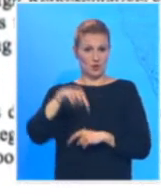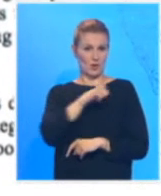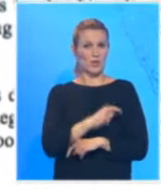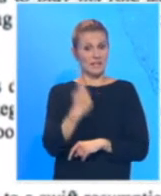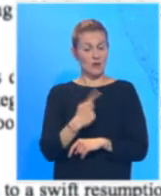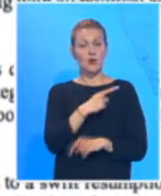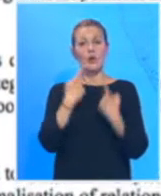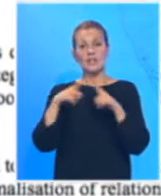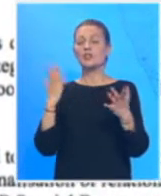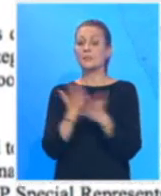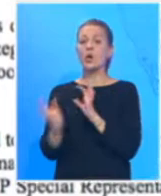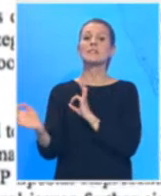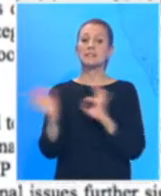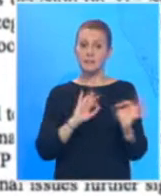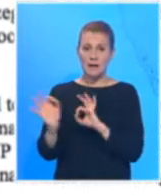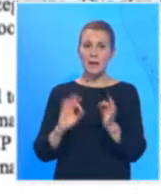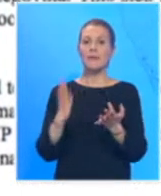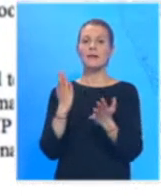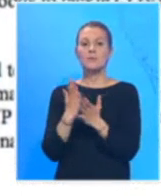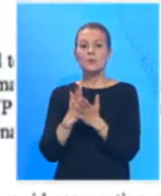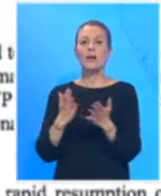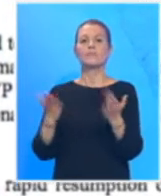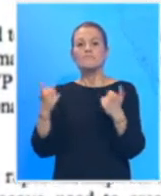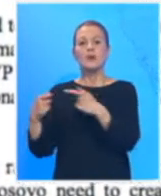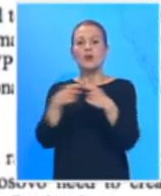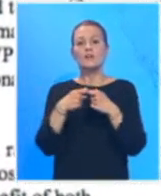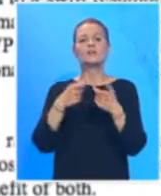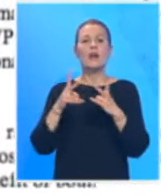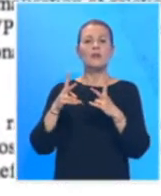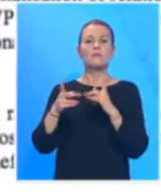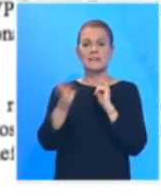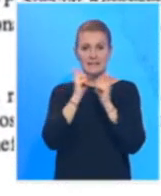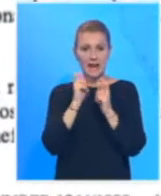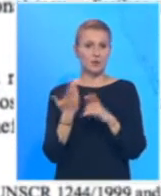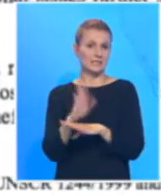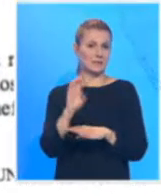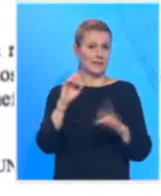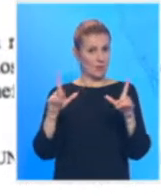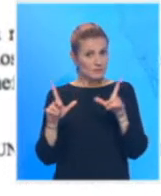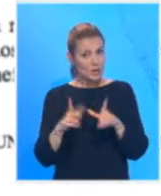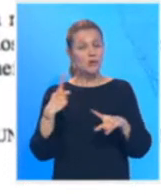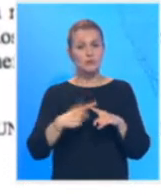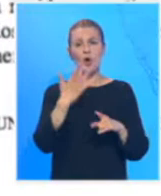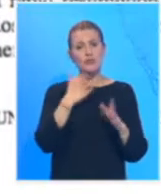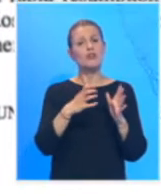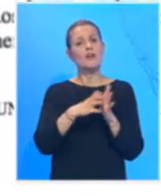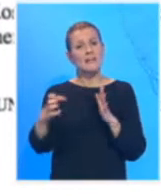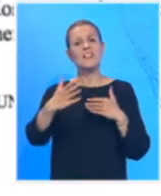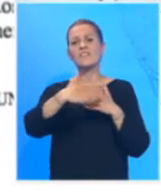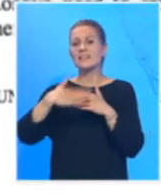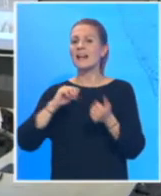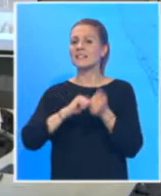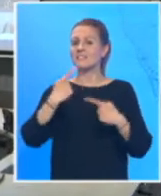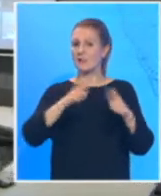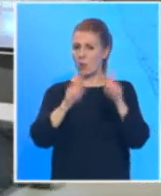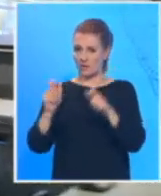naglasio spremnost da preuzme ulogu posrednika u dialogu u ime Evropske unije, kao i da će nastaviti saradnju sa svim političkim akterima. Također